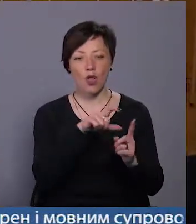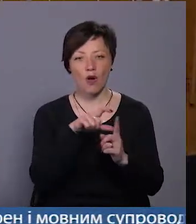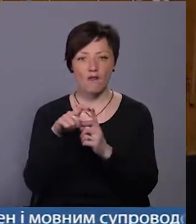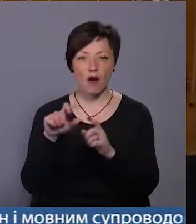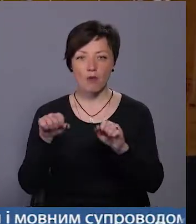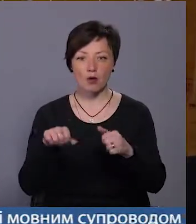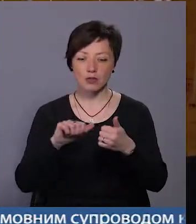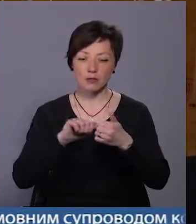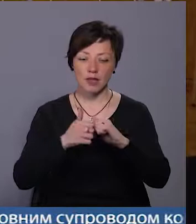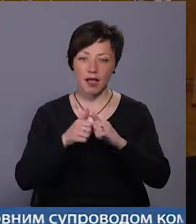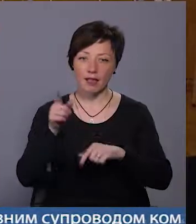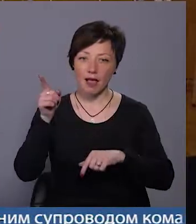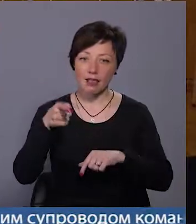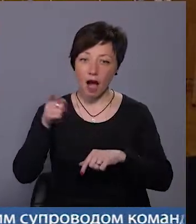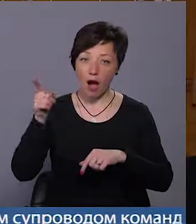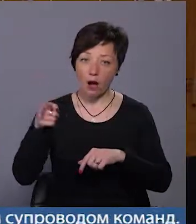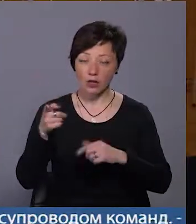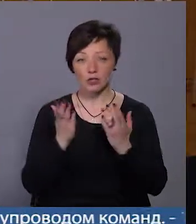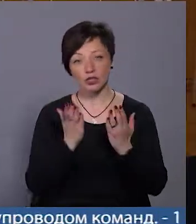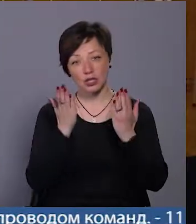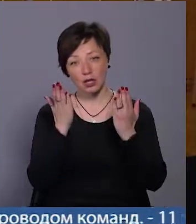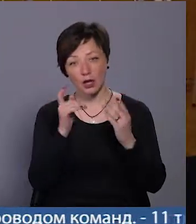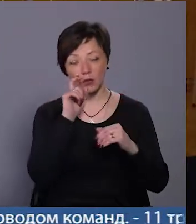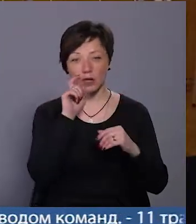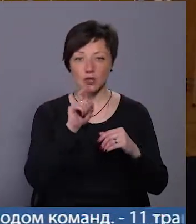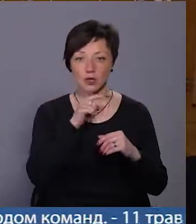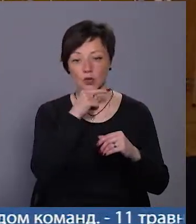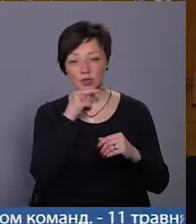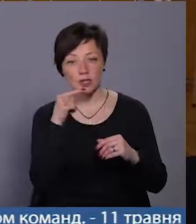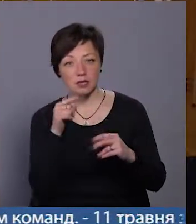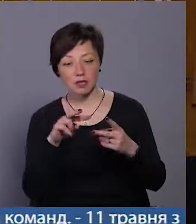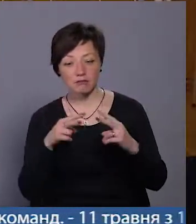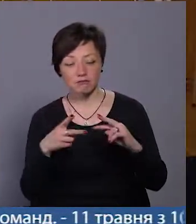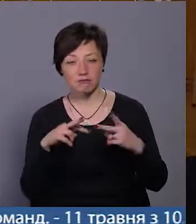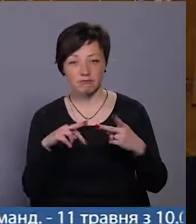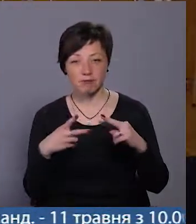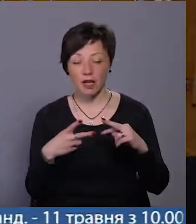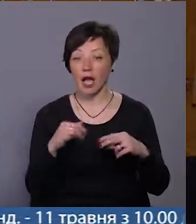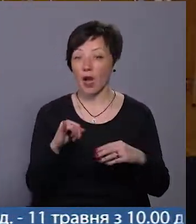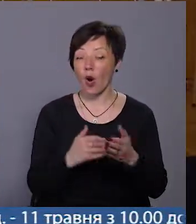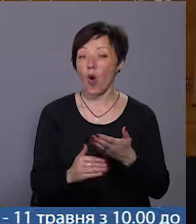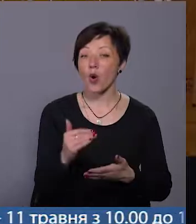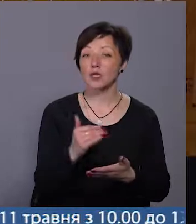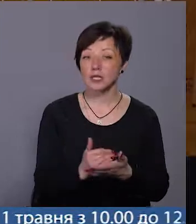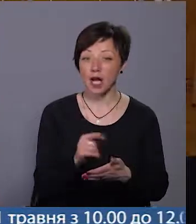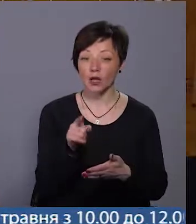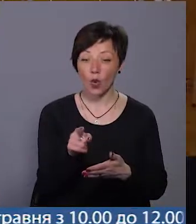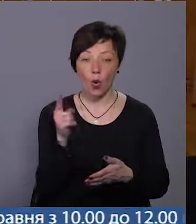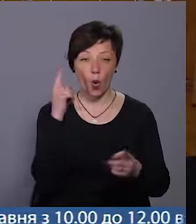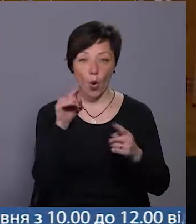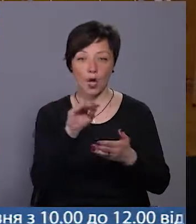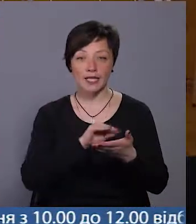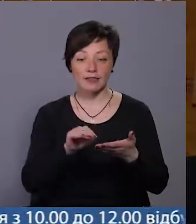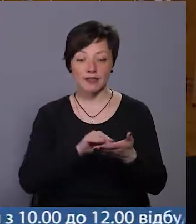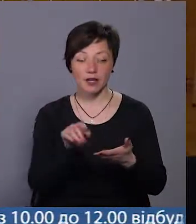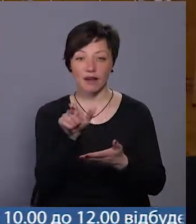можна міняти наголос, які читаються українською, російською. І останній його твір, останній